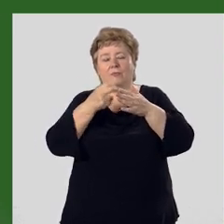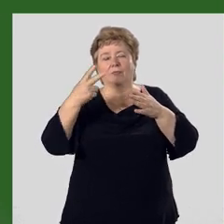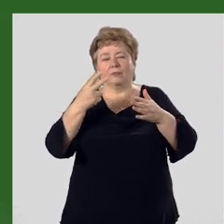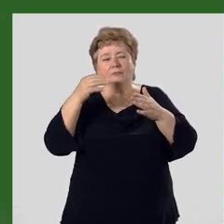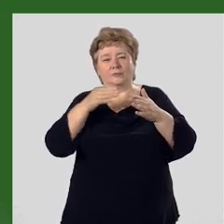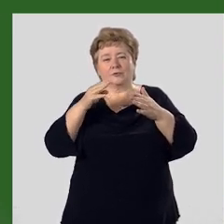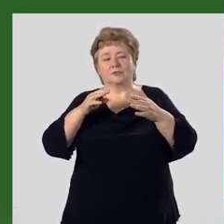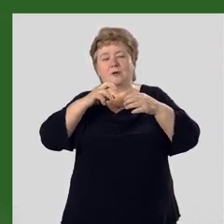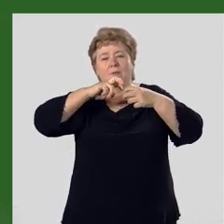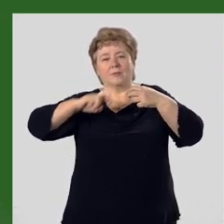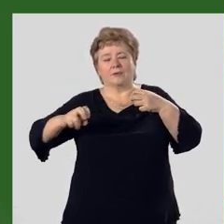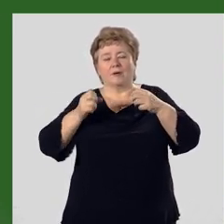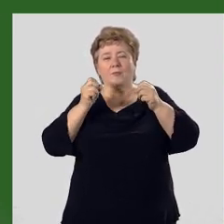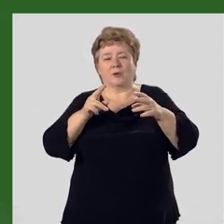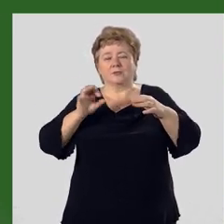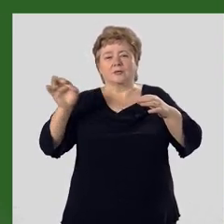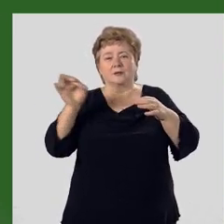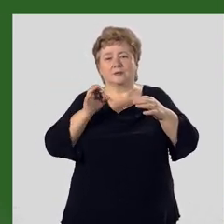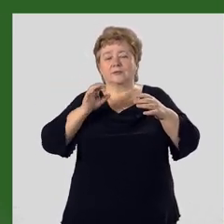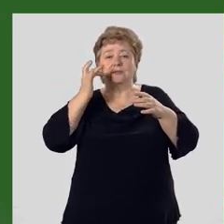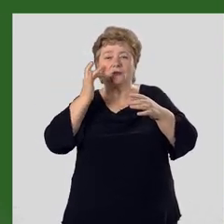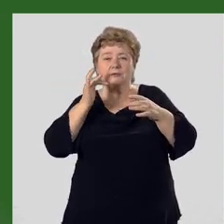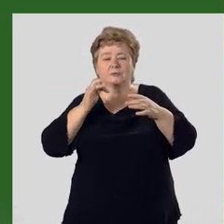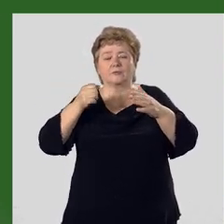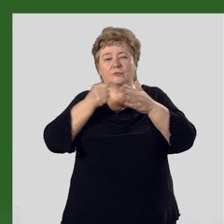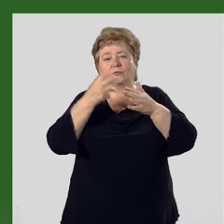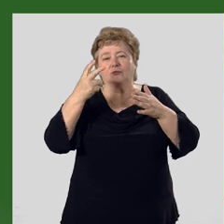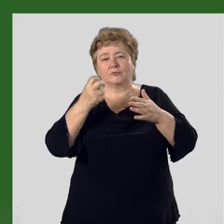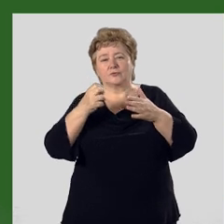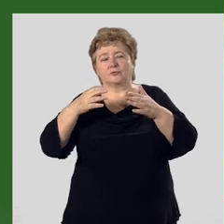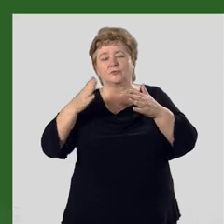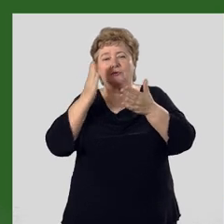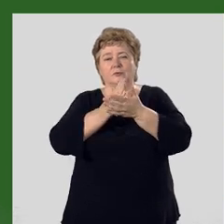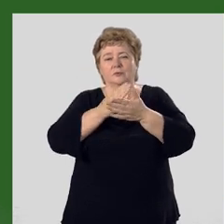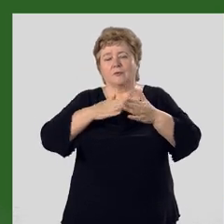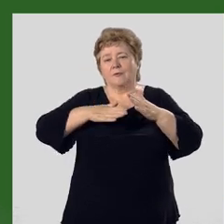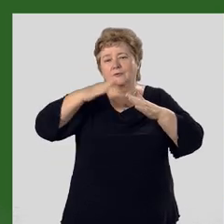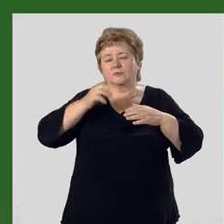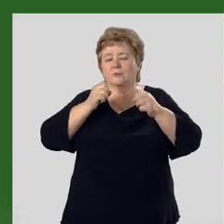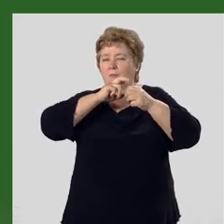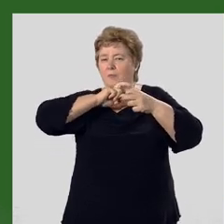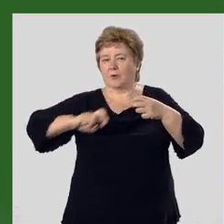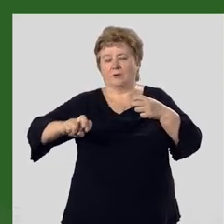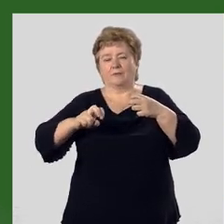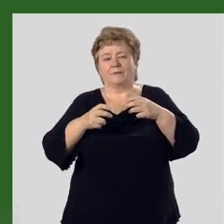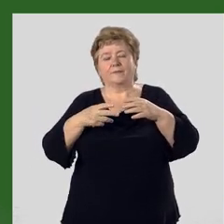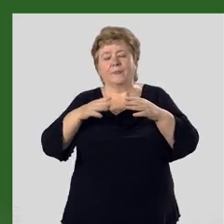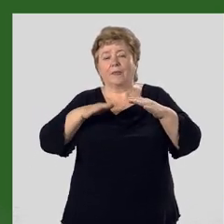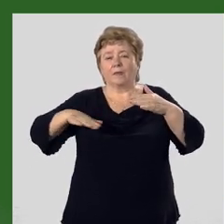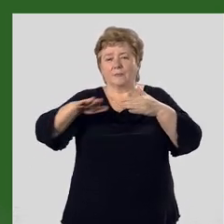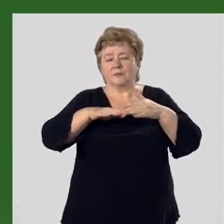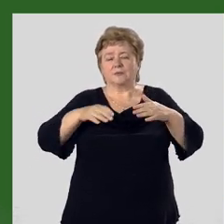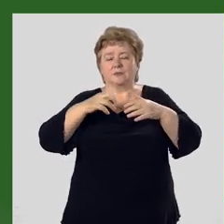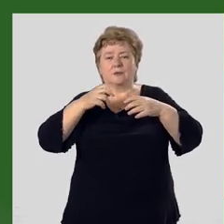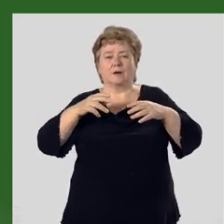высокогорных прорывов опасных озер, из которых до 200 имеют высокую вероятность прорыва. В зонах